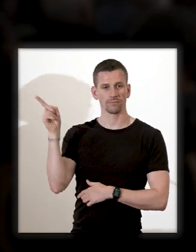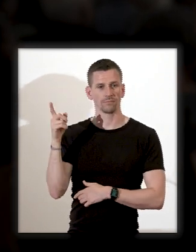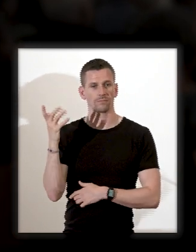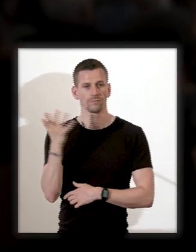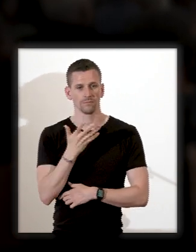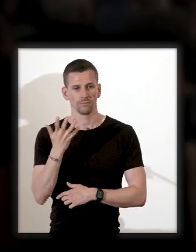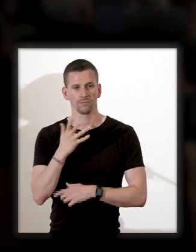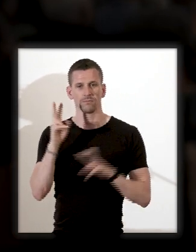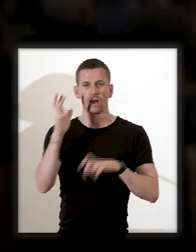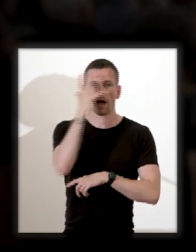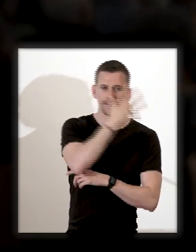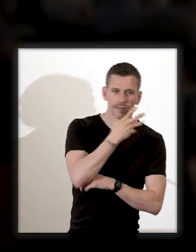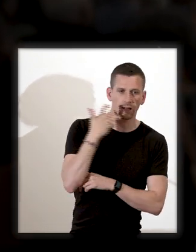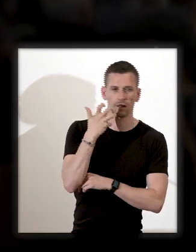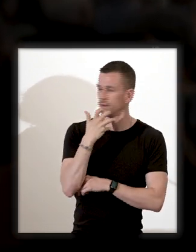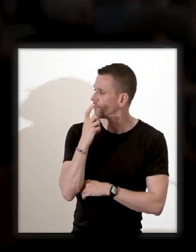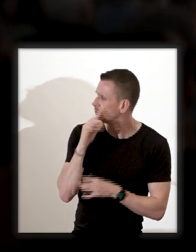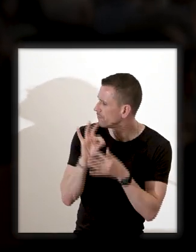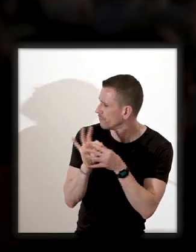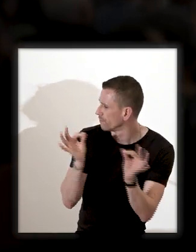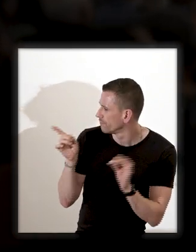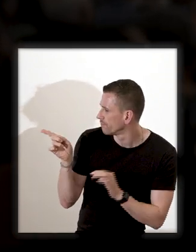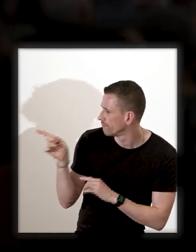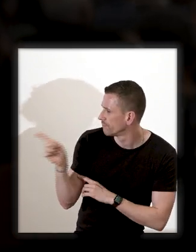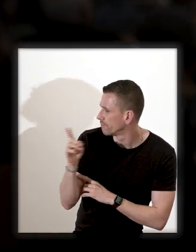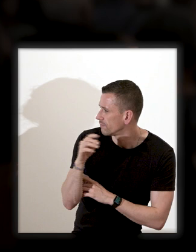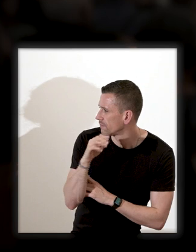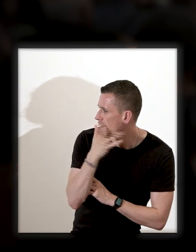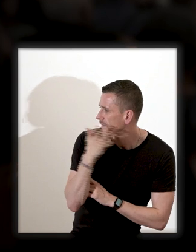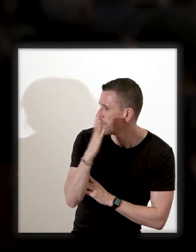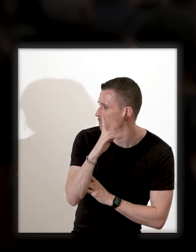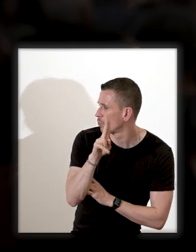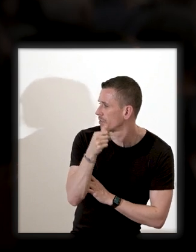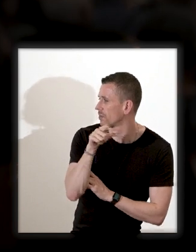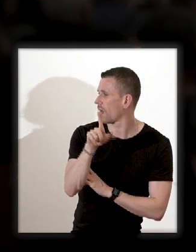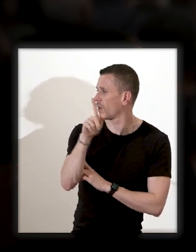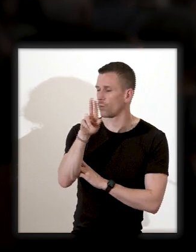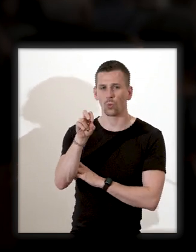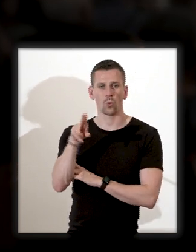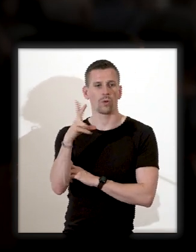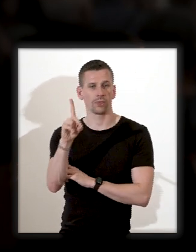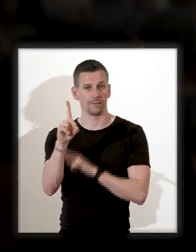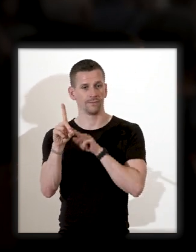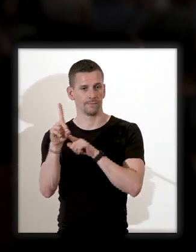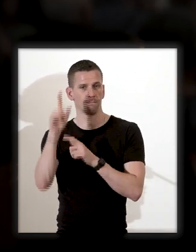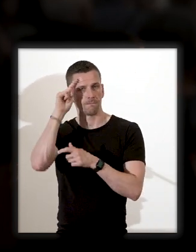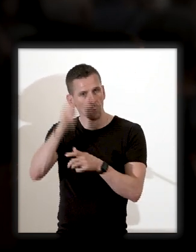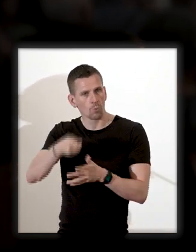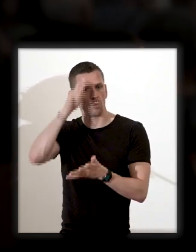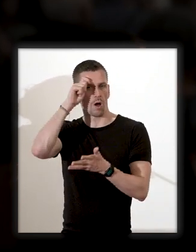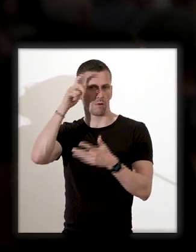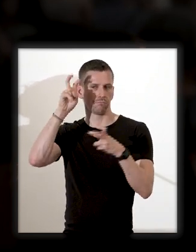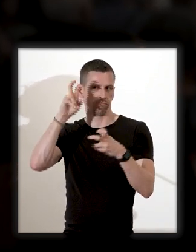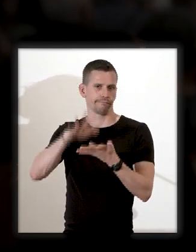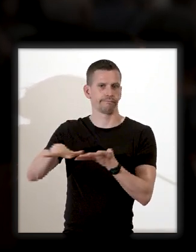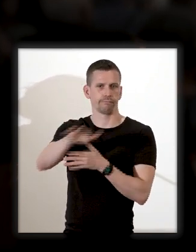monument national du cimetière africain. On est un peu au nord de Wall Street, si vous voulez, à proximité de l'hôtel de ville, donc